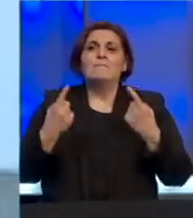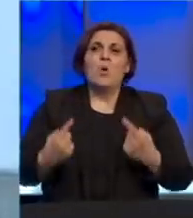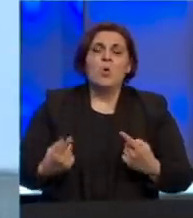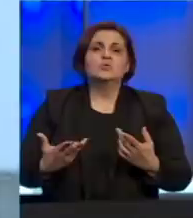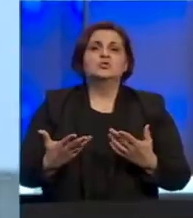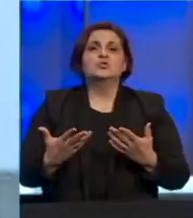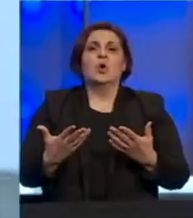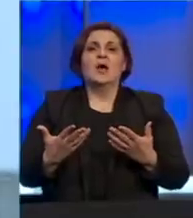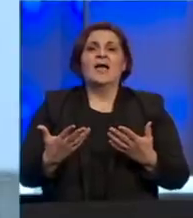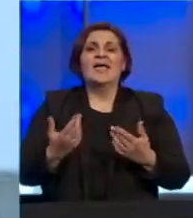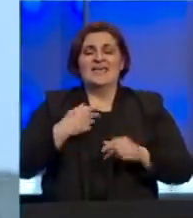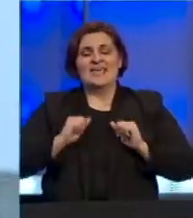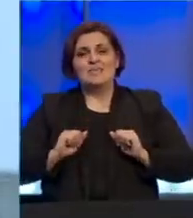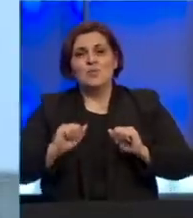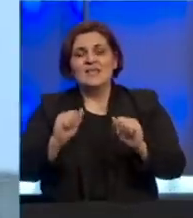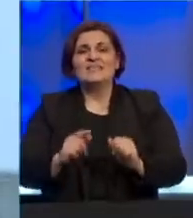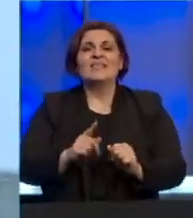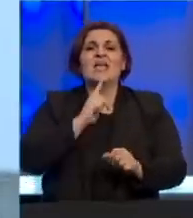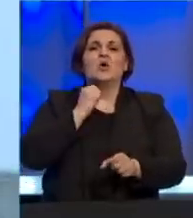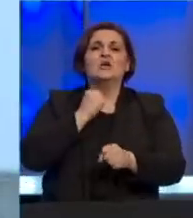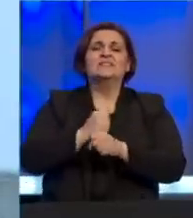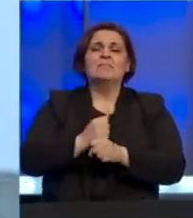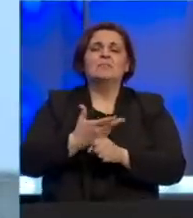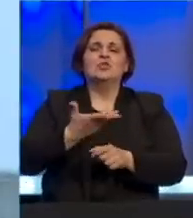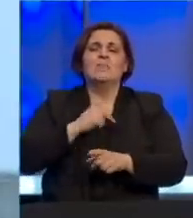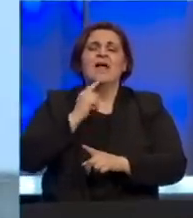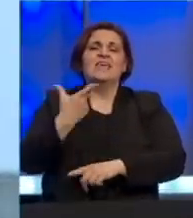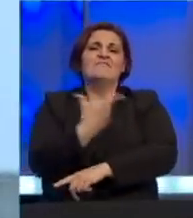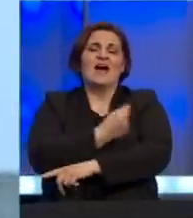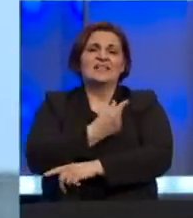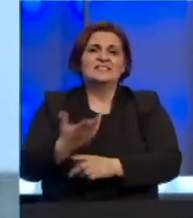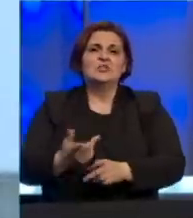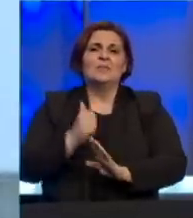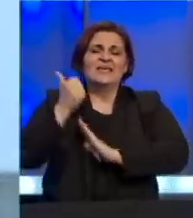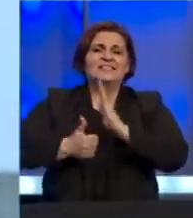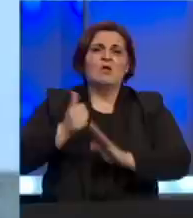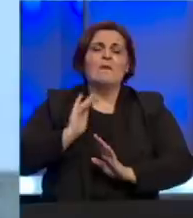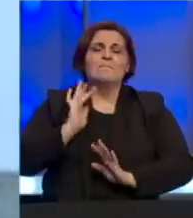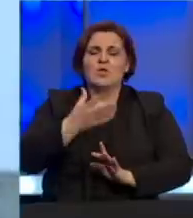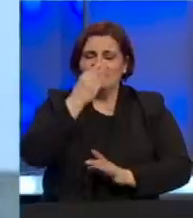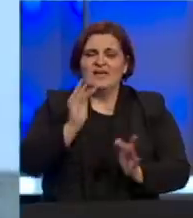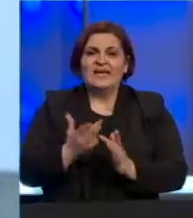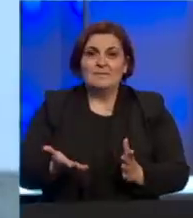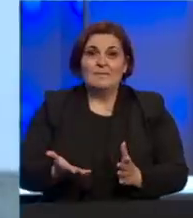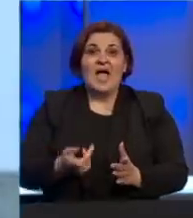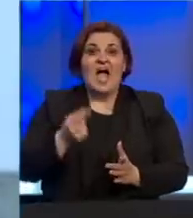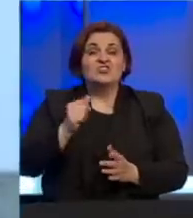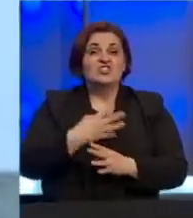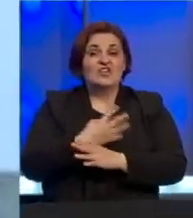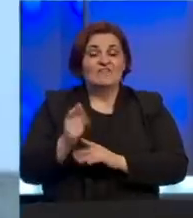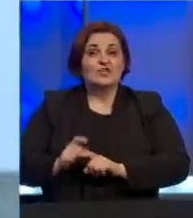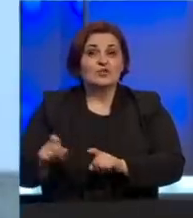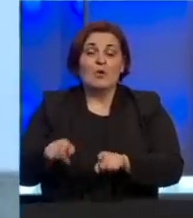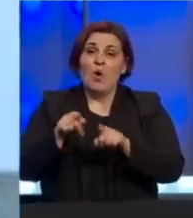imunitet i imunitet koji se stvara putem vakcinacije, svake godine vakcinom protiv gripa. Što se tiče virusa korona,